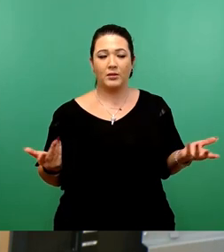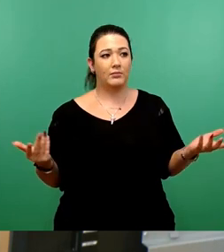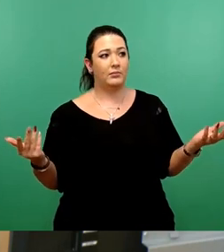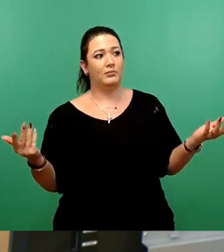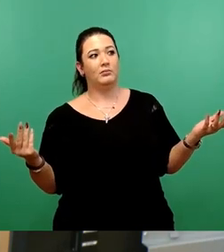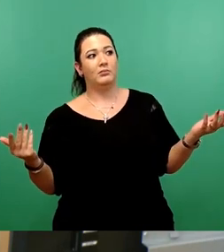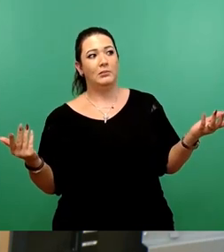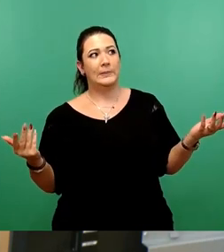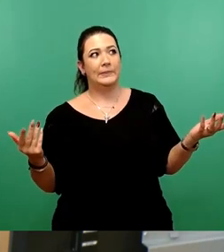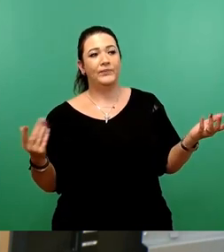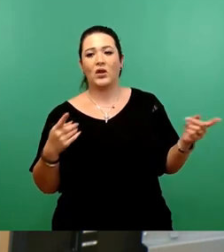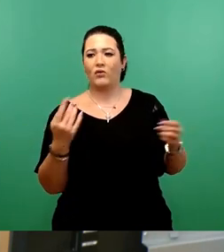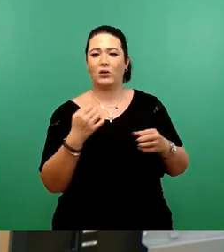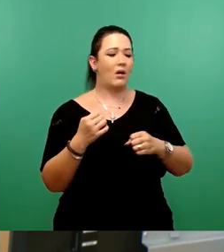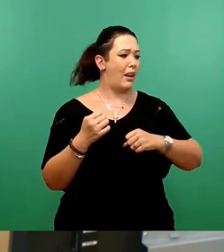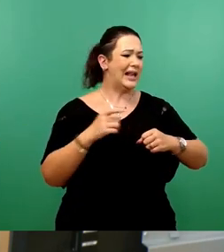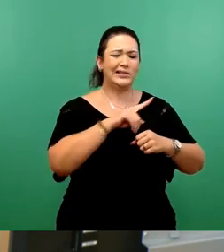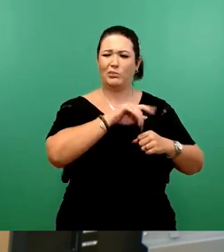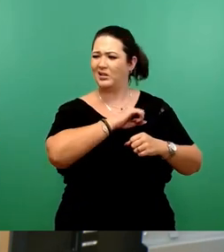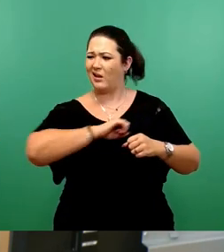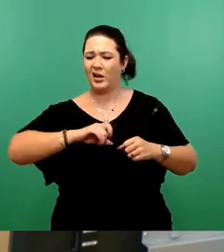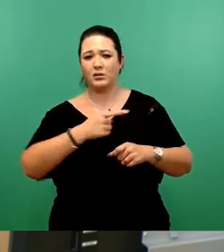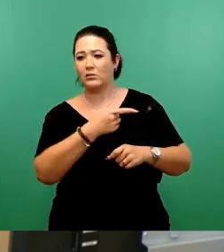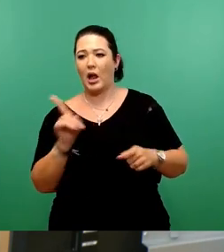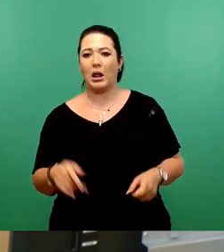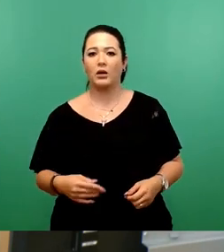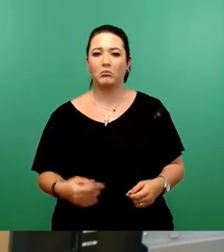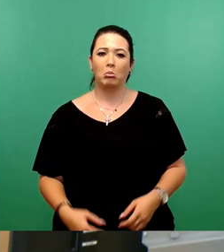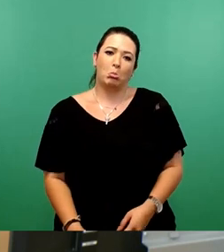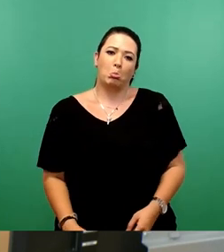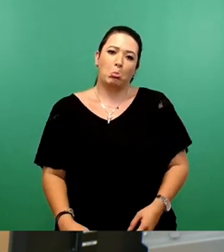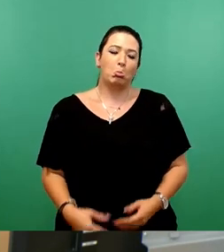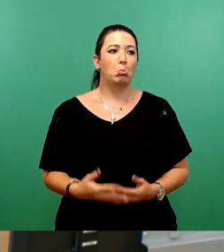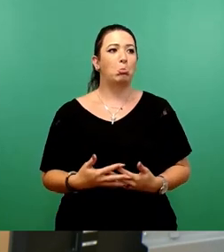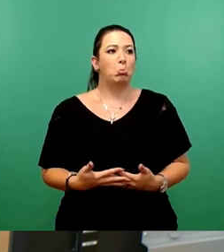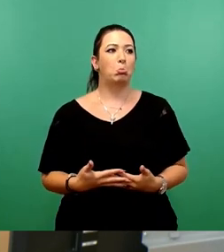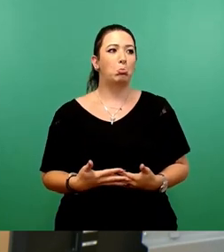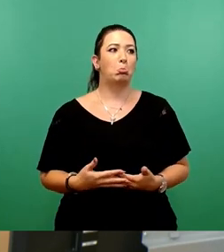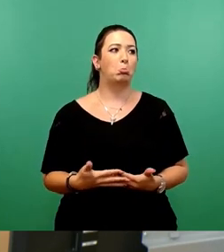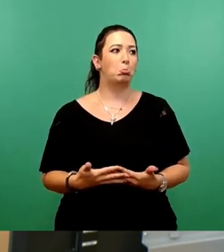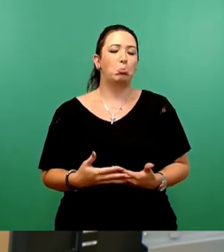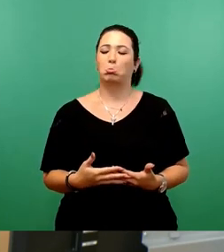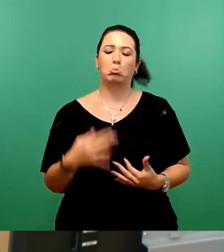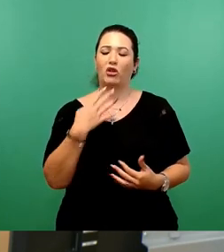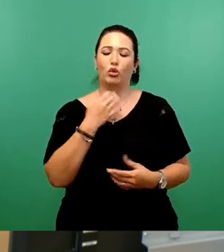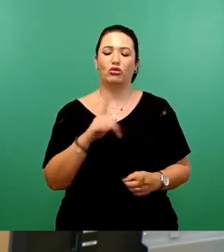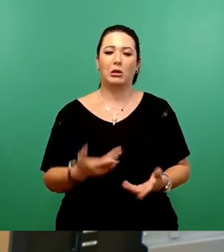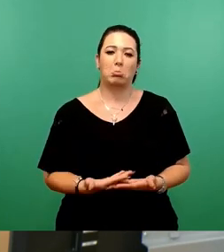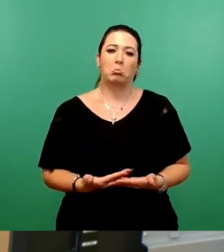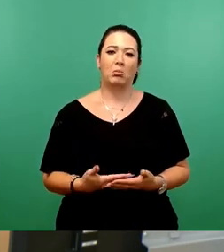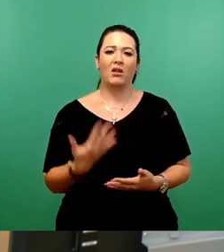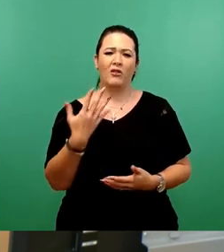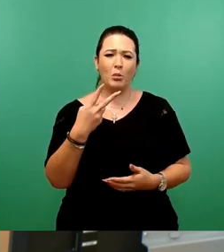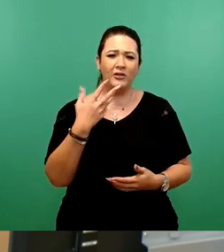links bis fast rechts, alle zucken mit den Schultern und sagen, naja, ach nee, wollen wir nicht. 45 Millionen könnten